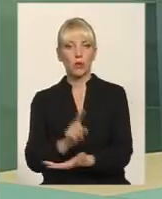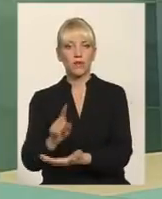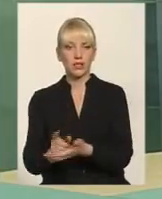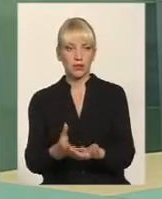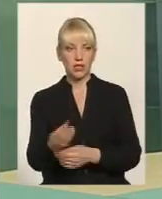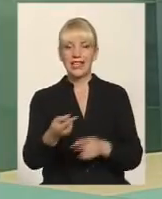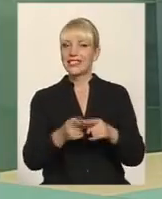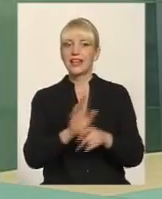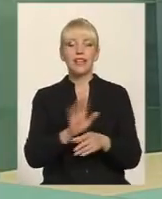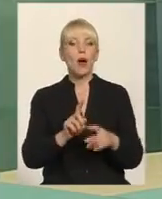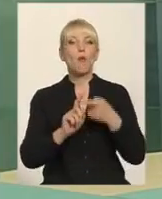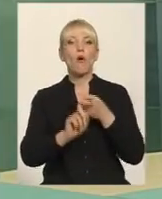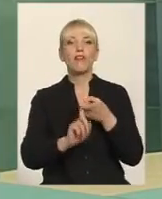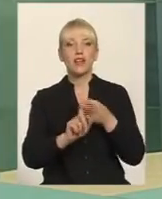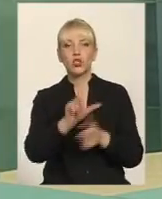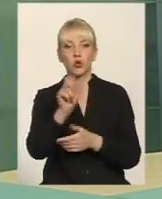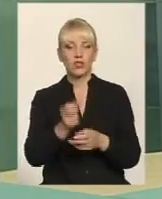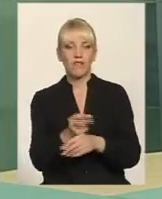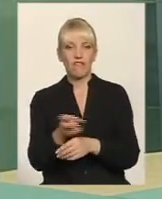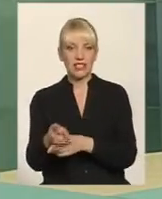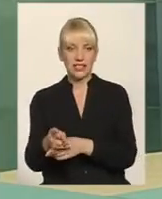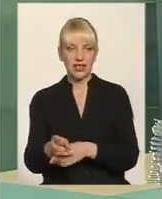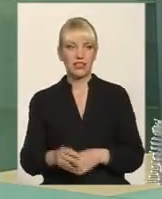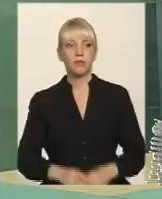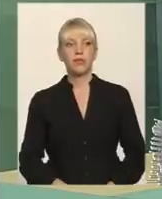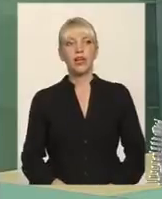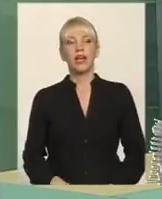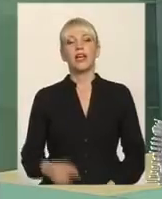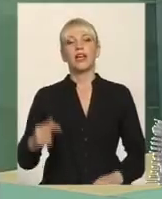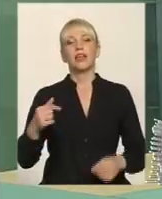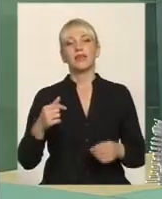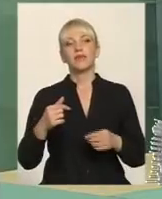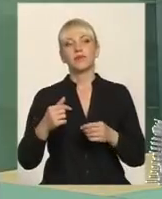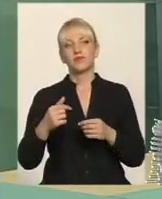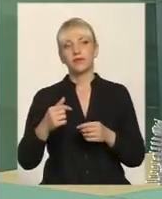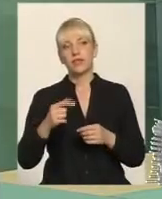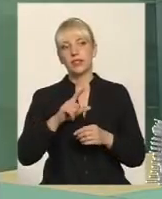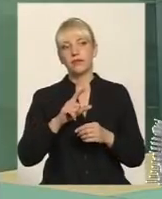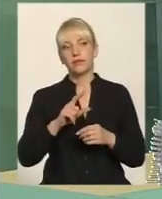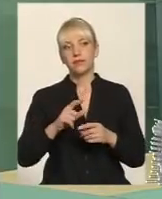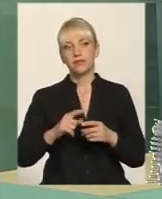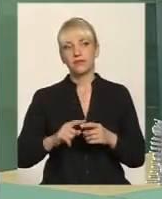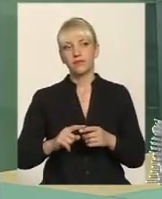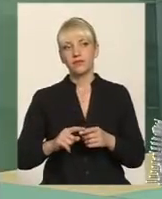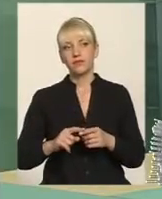'язане з виселенням. Я хочу засвідчити як заступник голови комітету Верховної Ради з питань будівництва, містобудування і ЖКГ, що